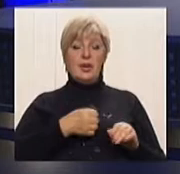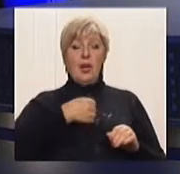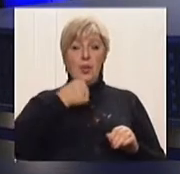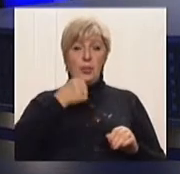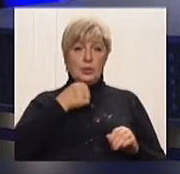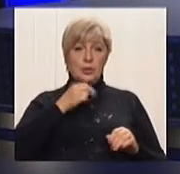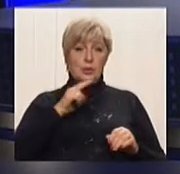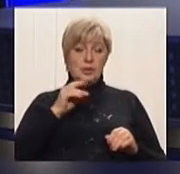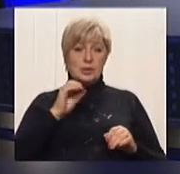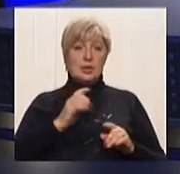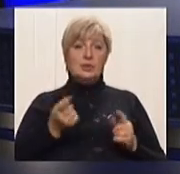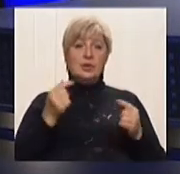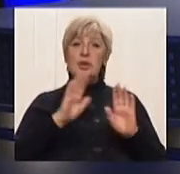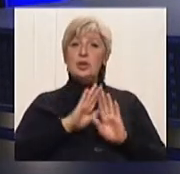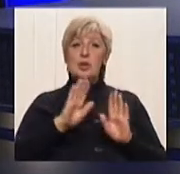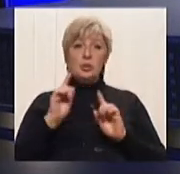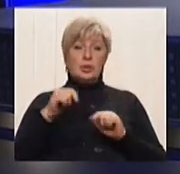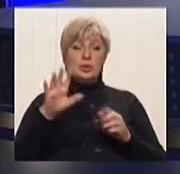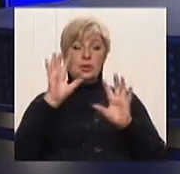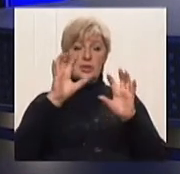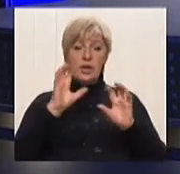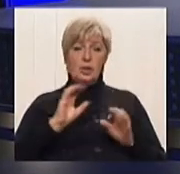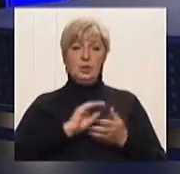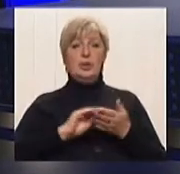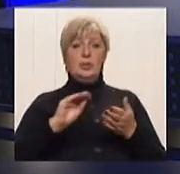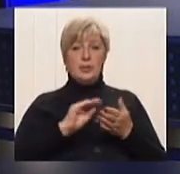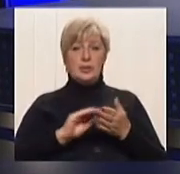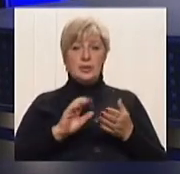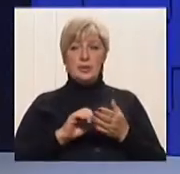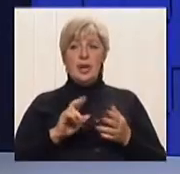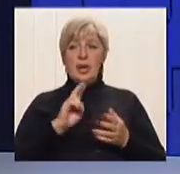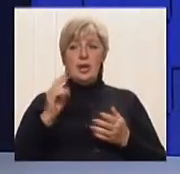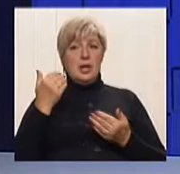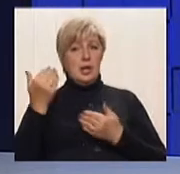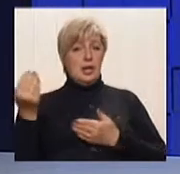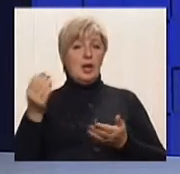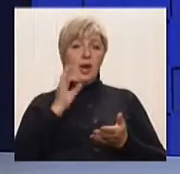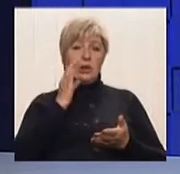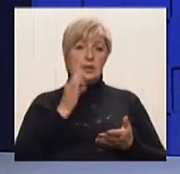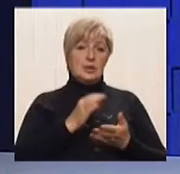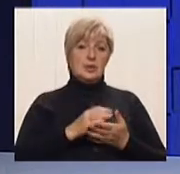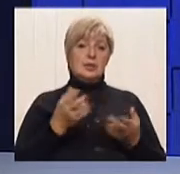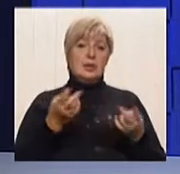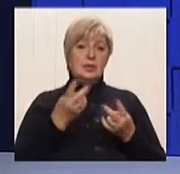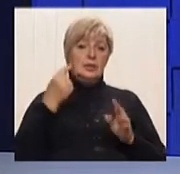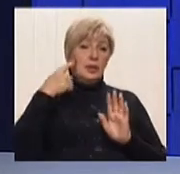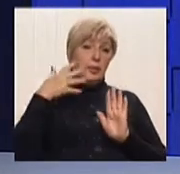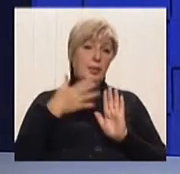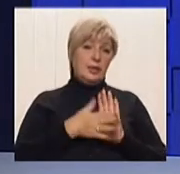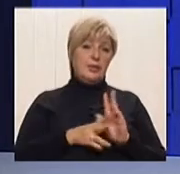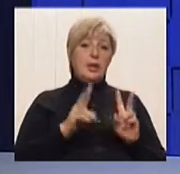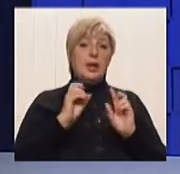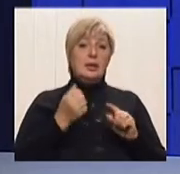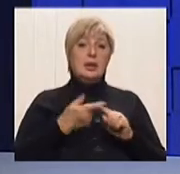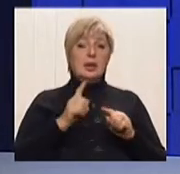тільки, що в законі і в кодексах прописана вже їх відповідальність за якісь там деяні, але треба розуміти, як